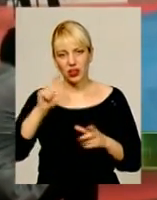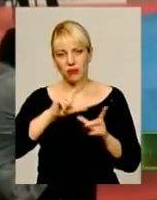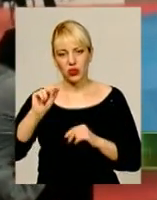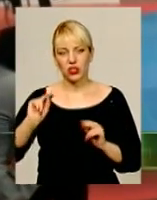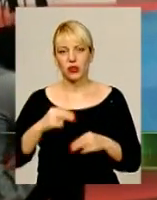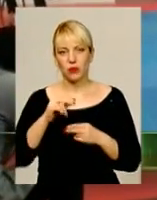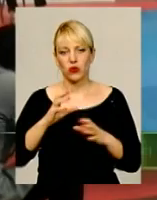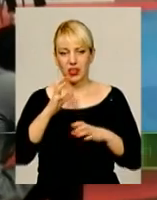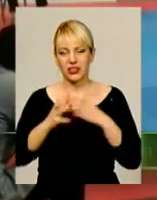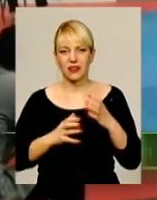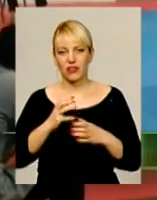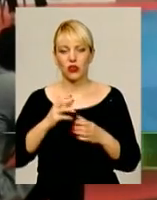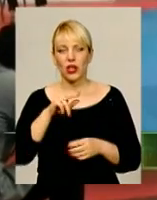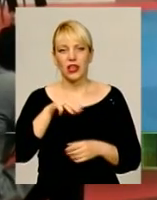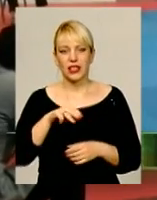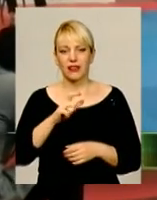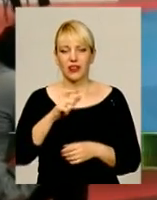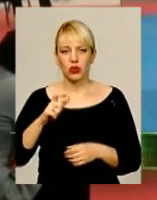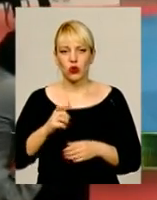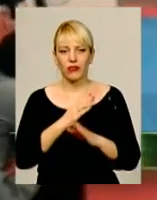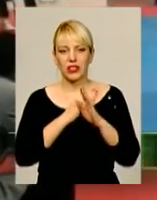чемпіонат світу з Тхекмондо ВТФ.